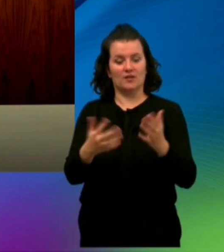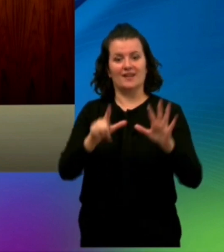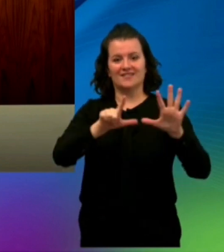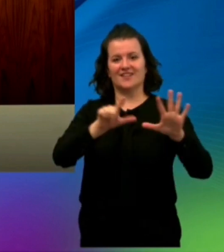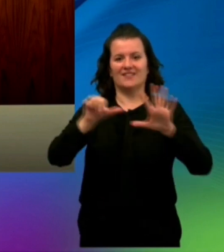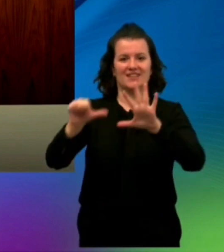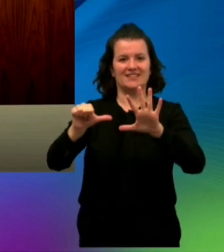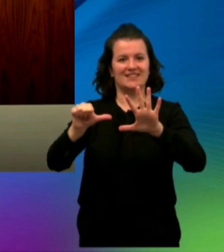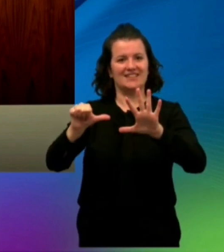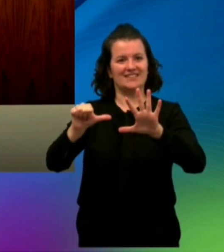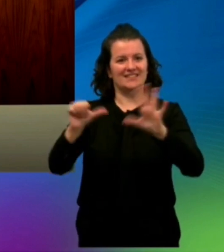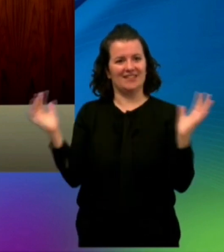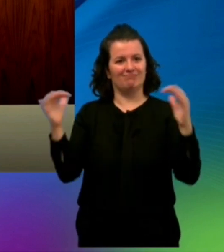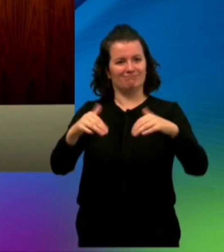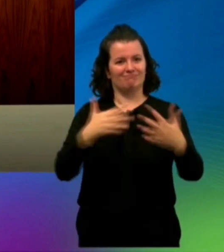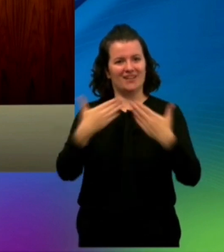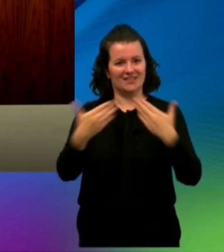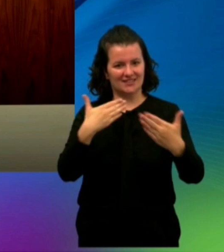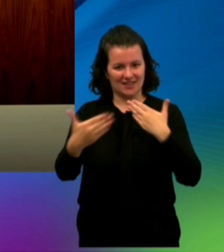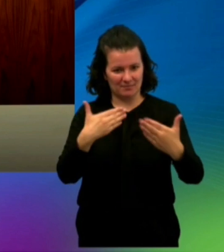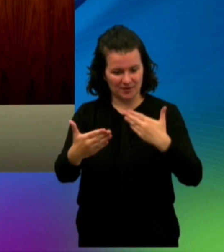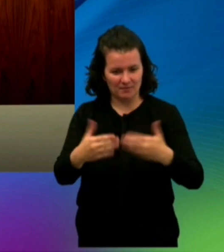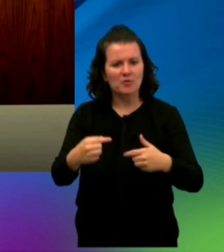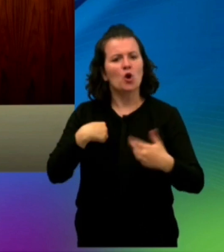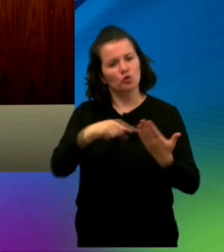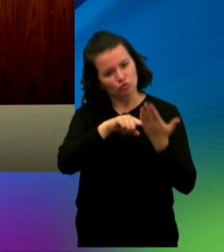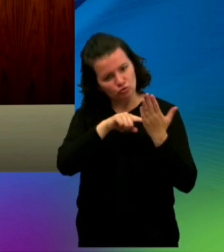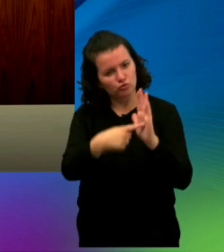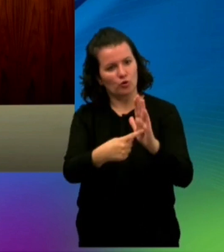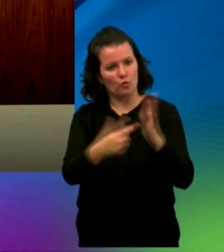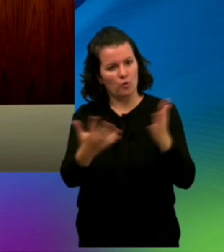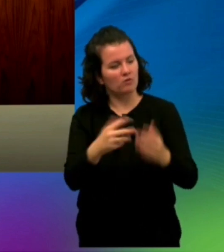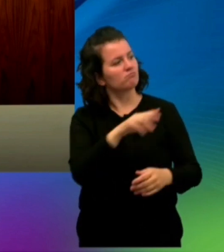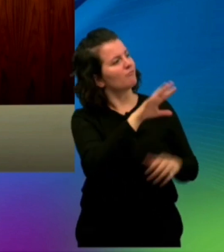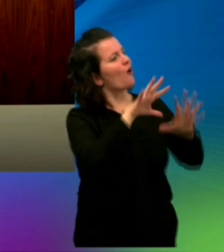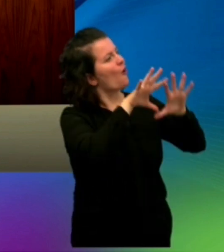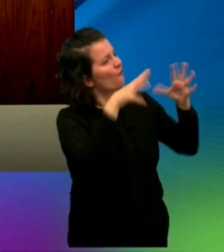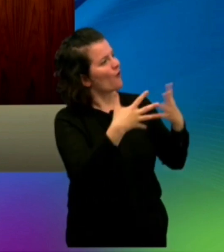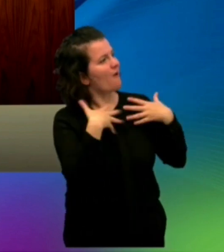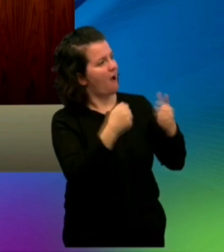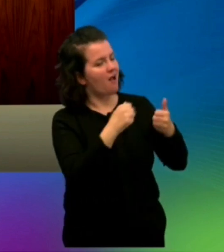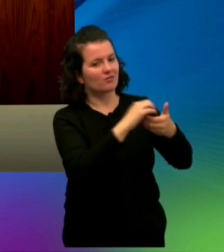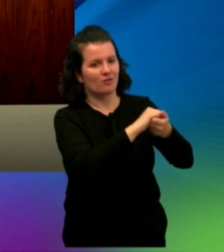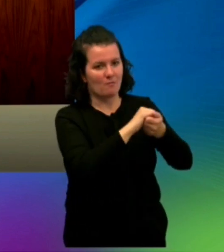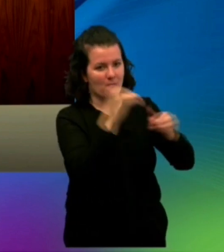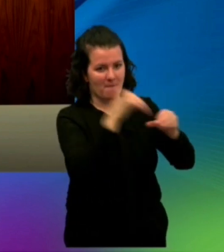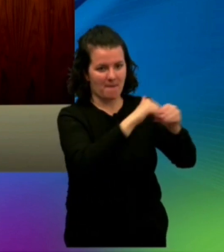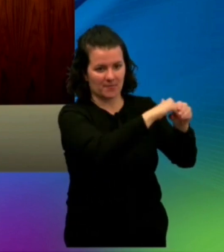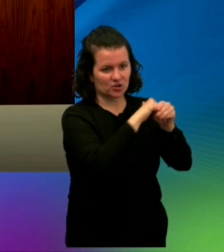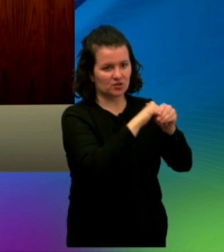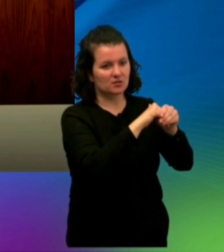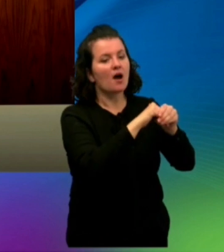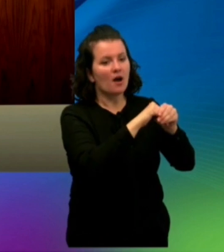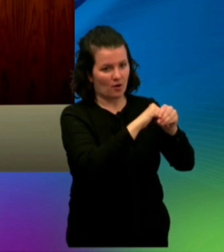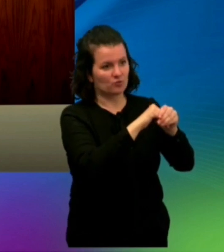وعلى رأسيها ومديرها العام معالي الدكتور تيدروس جابريوسوس وخاصة